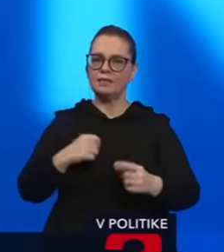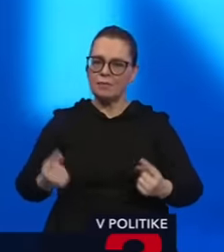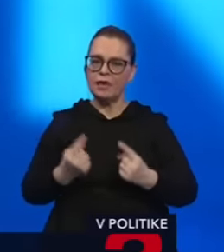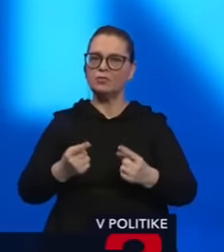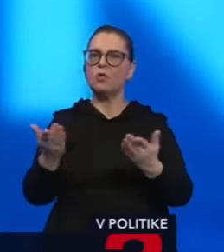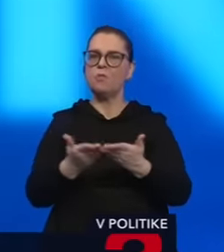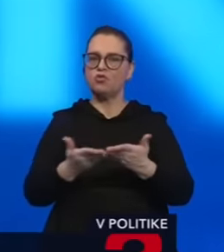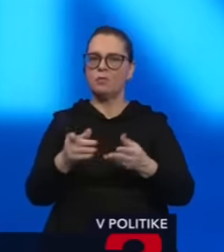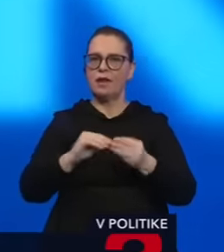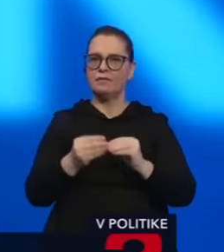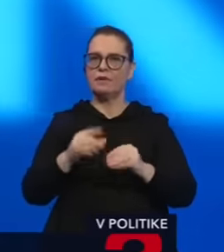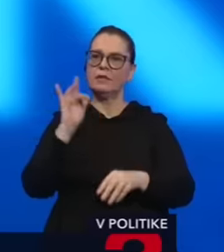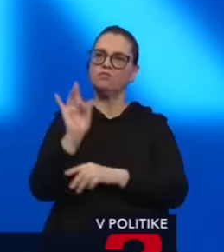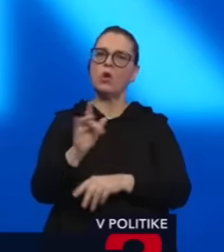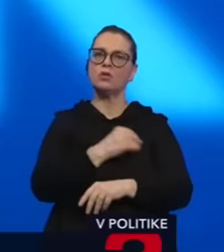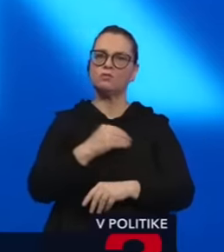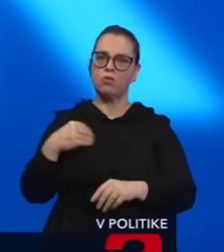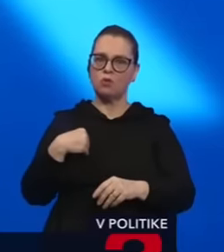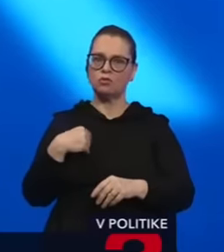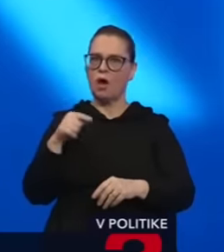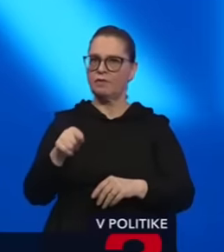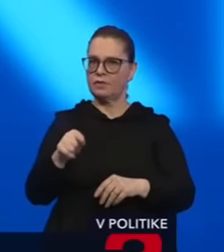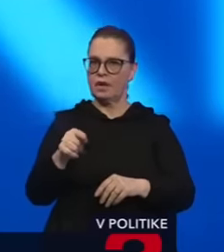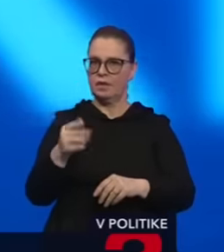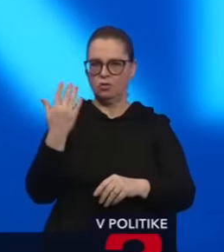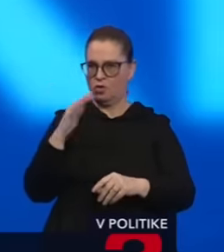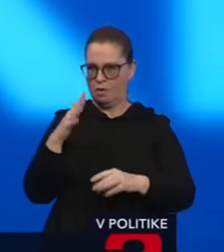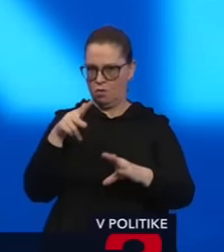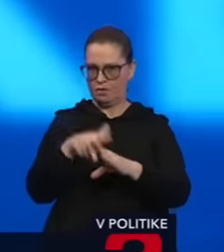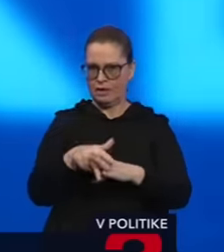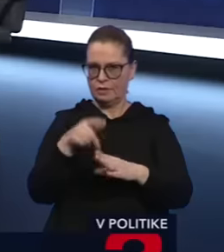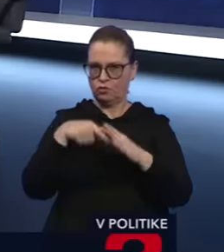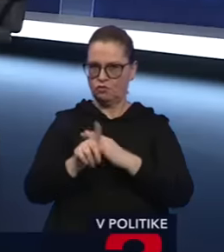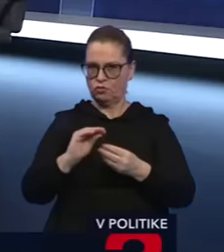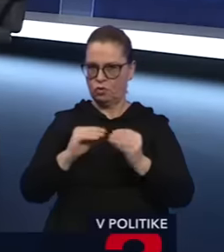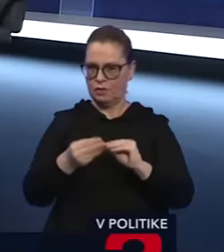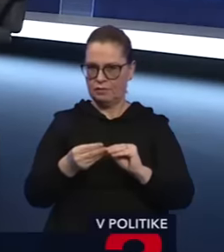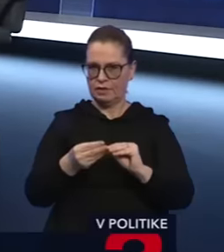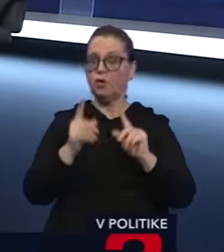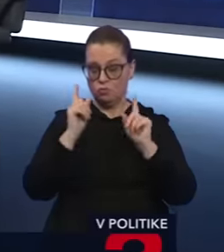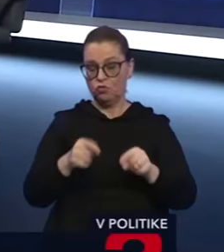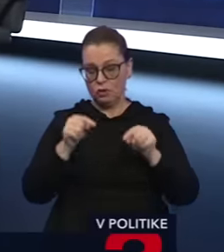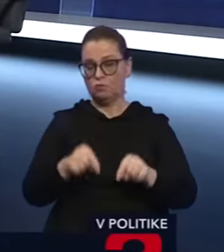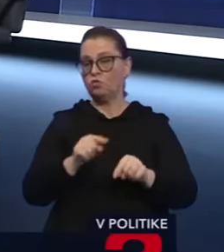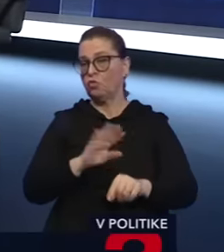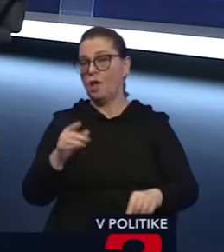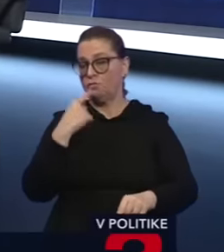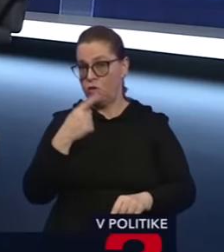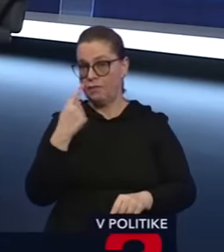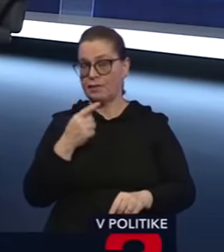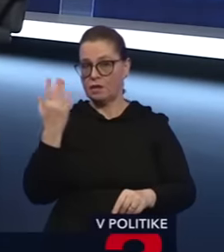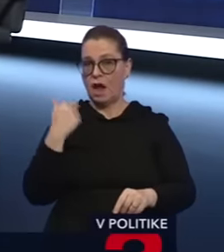podobné rezolúcie proti Poľsku. A vtedy to nebolo akože zasahovanie do vnútorných vecí. Treba to tu len povedať, aby